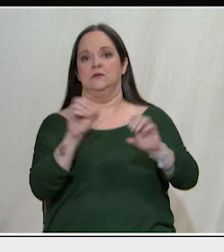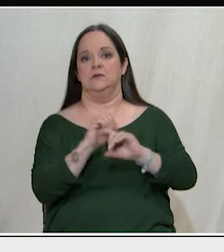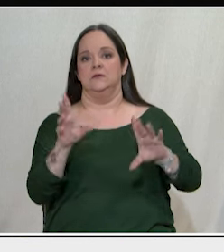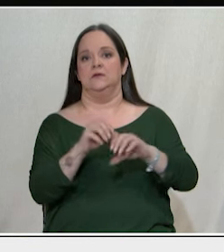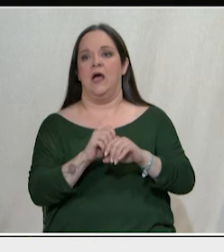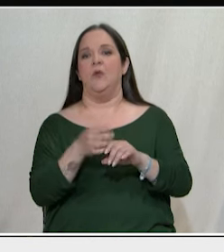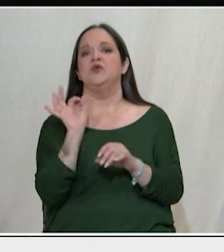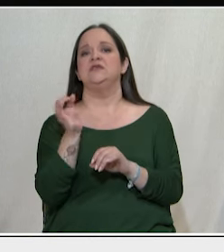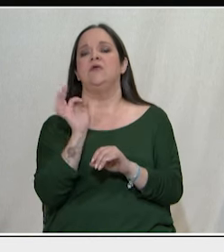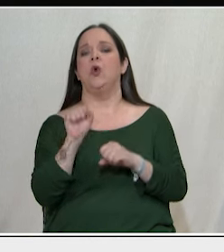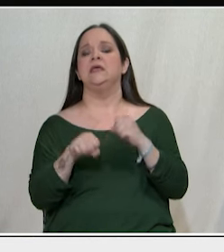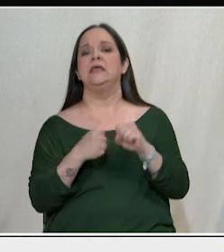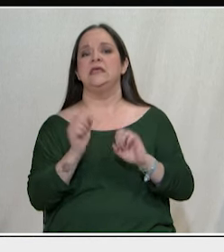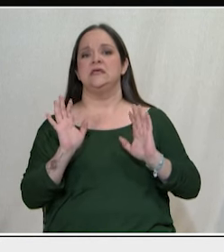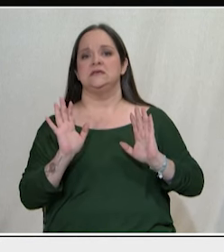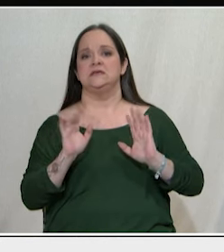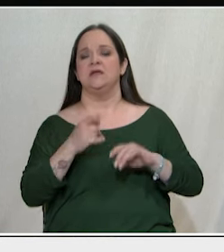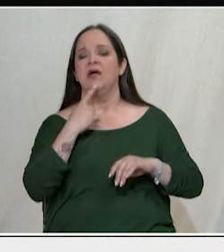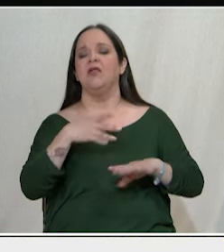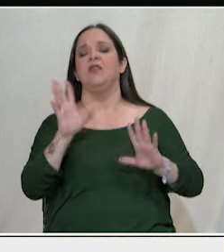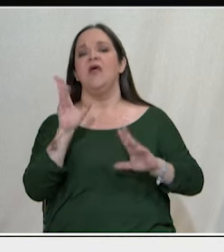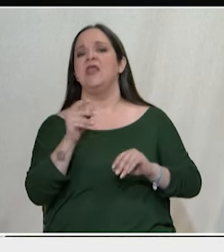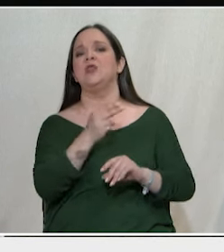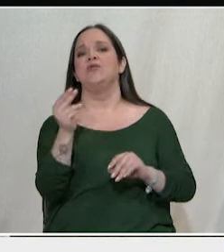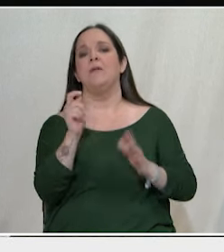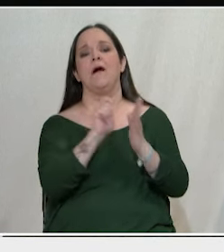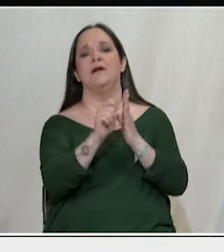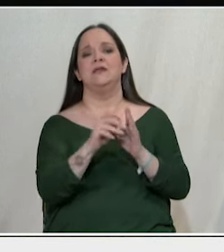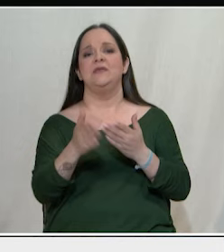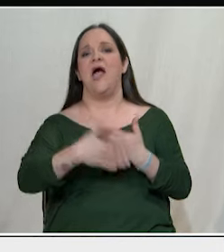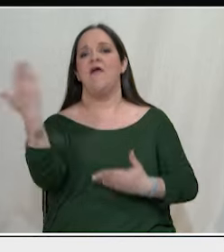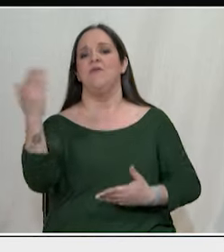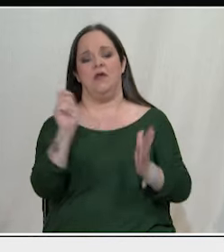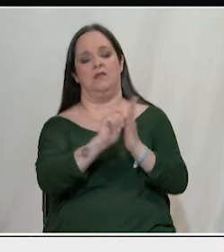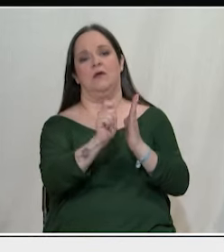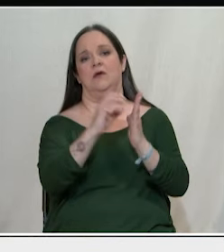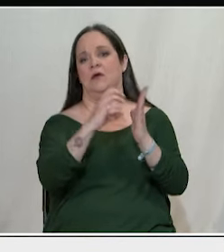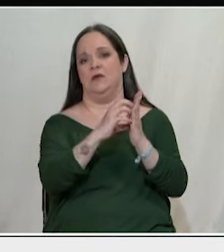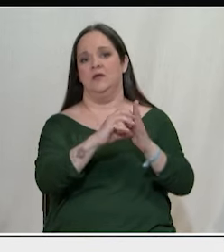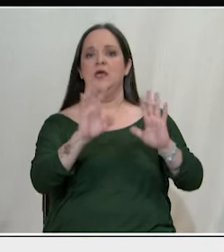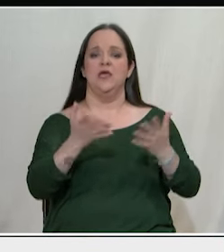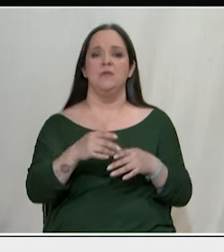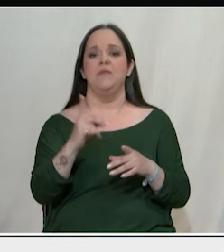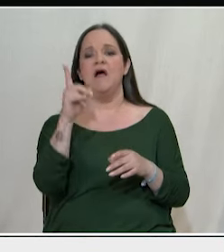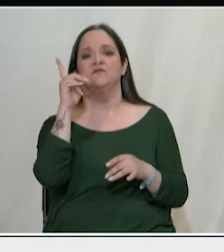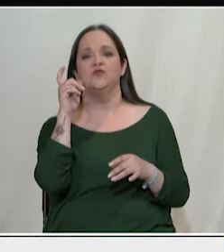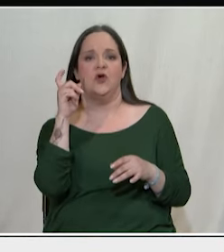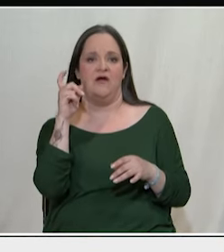συμβολικών κινήσεων. Δεν είναι θέμα να γραφτεί ένα άρθρο σε μια εφημερίδα ή να βγει μια φωτογραφία σε ένα